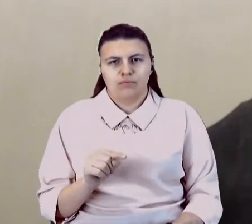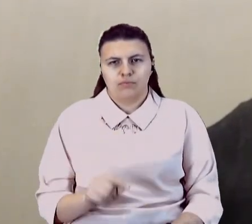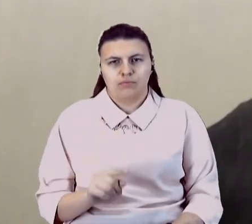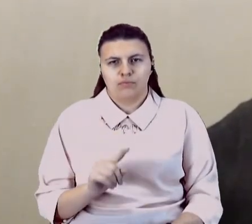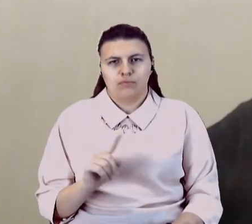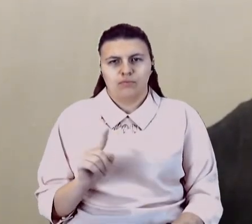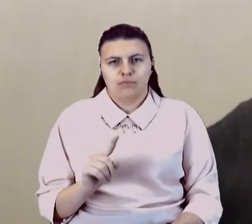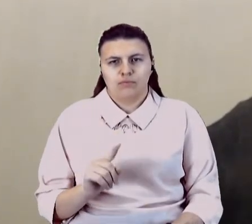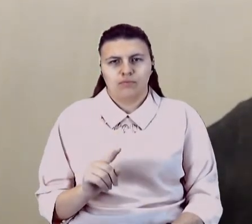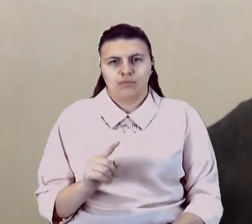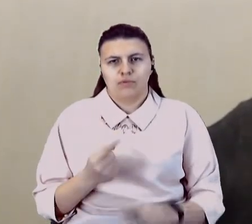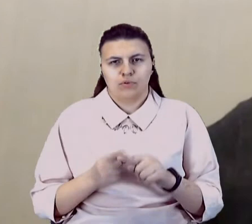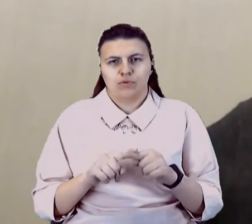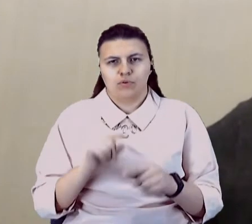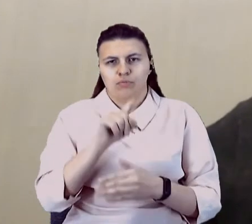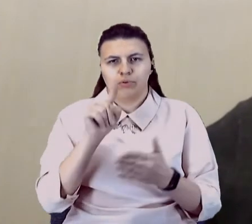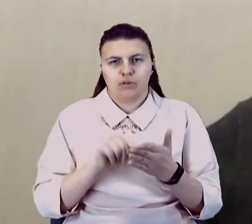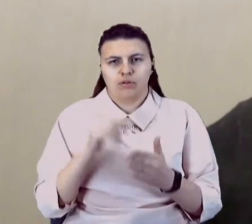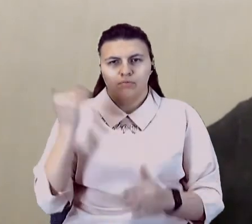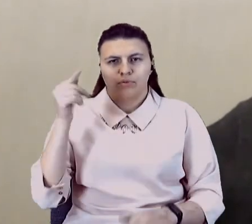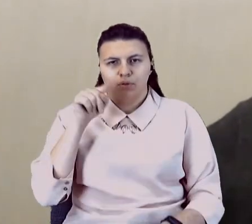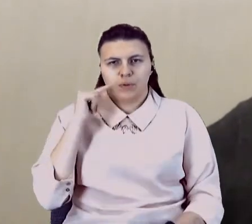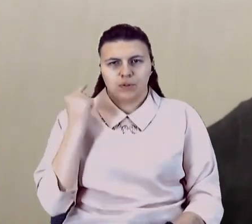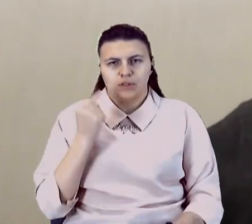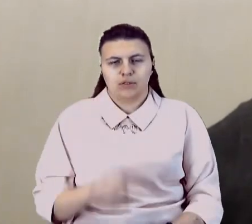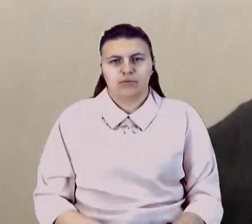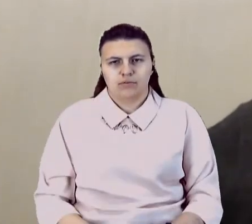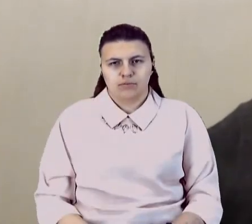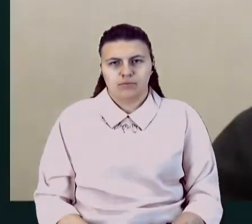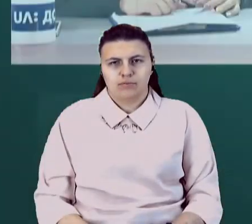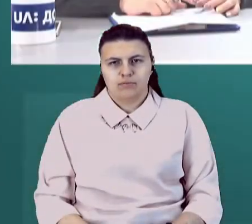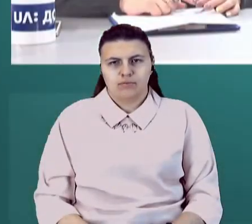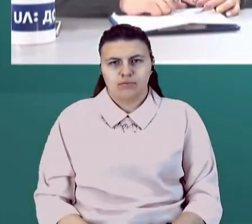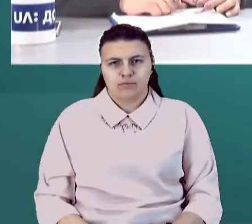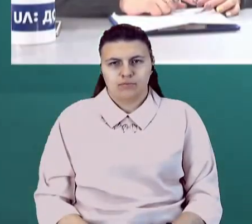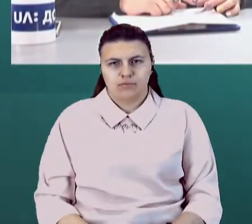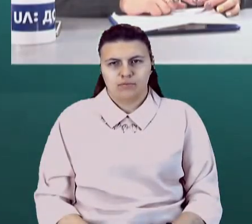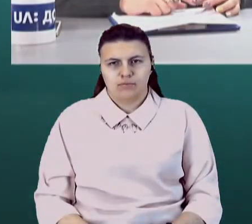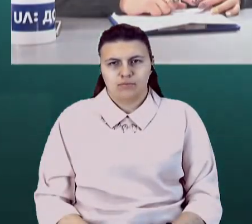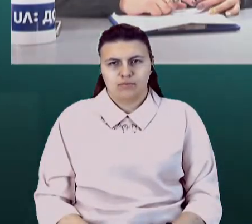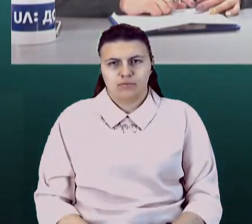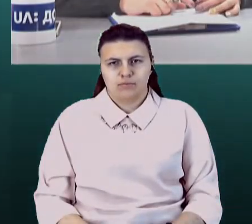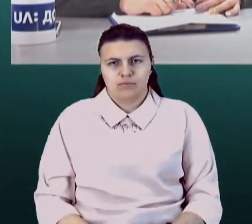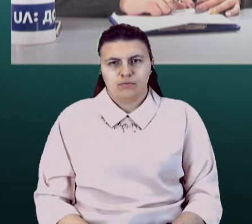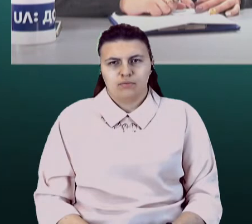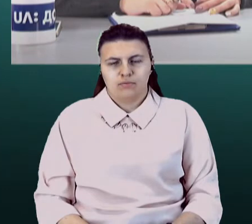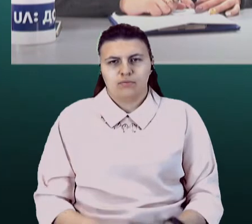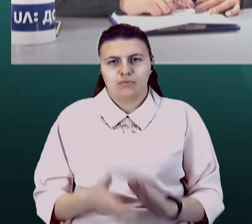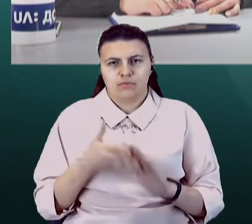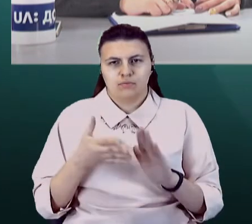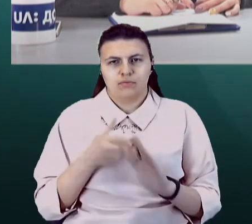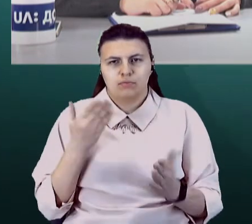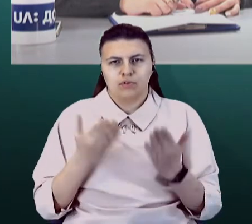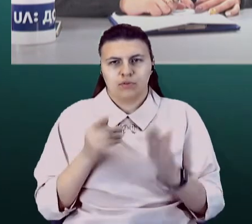питання і питання відкриття цих пунктів, а ми на проїзд. Тому що, розуміємо, якщо вони з українського боку,